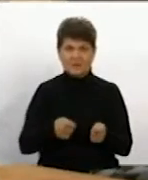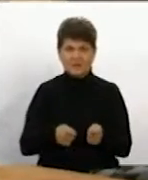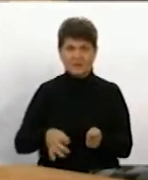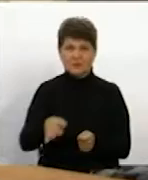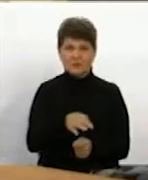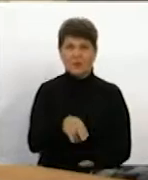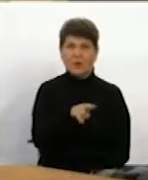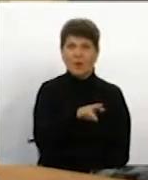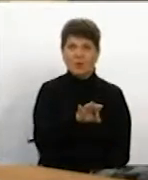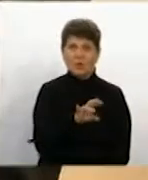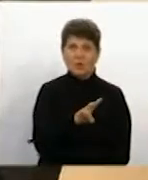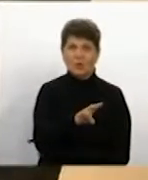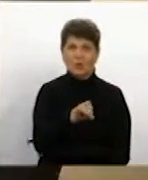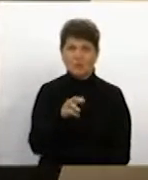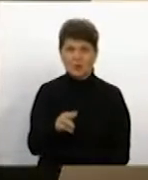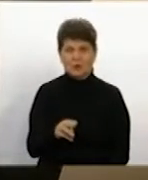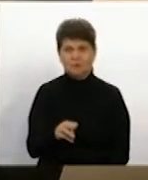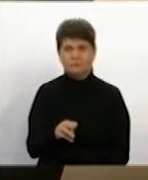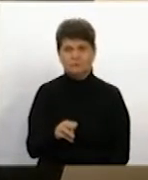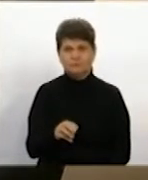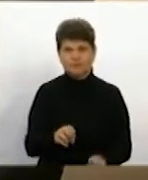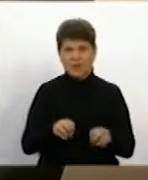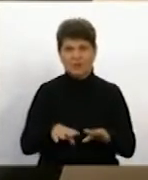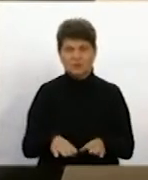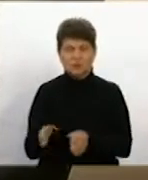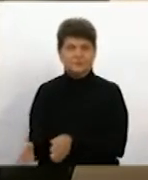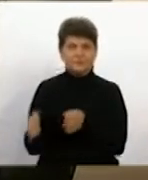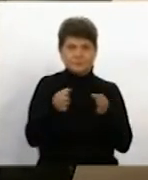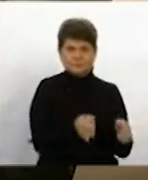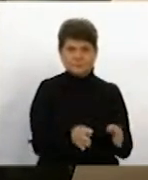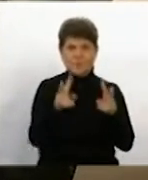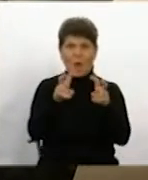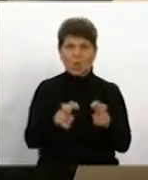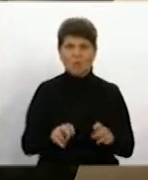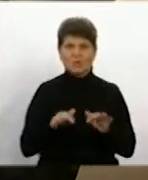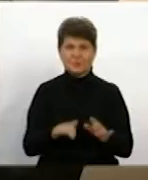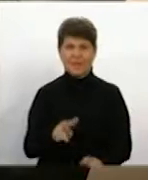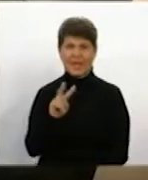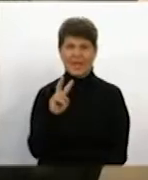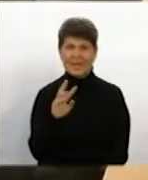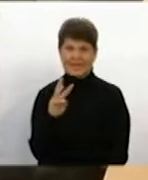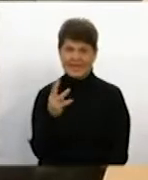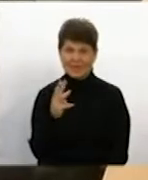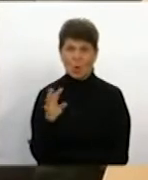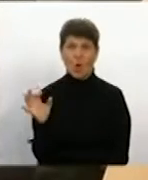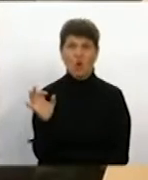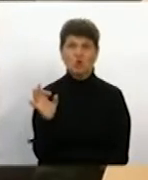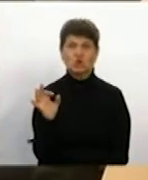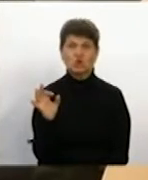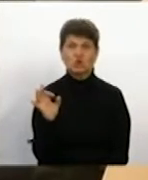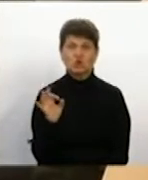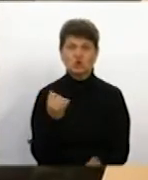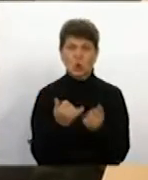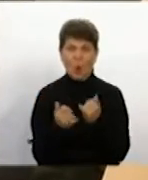оголошує рішення. Розвід справи відкласти на 11 годину 3 жовтня 2019 року, про що